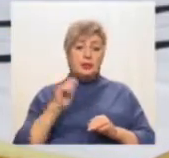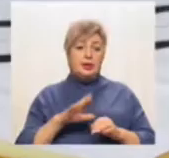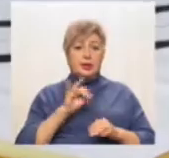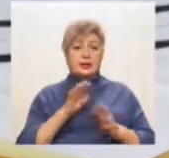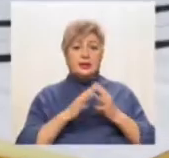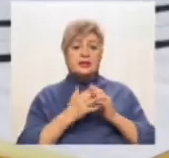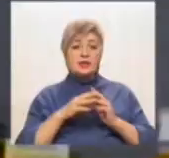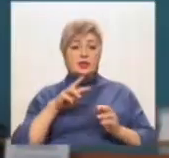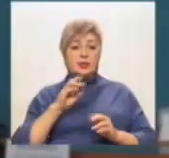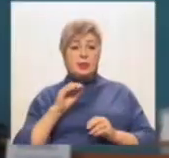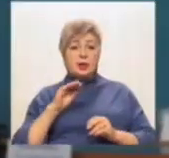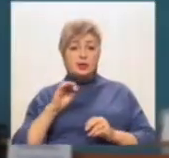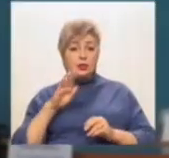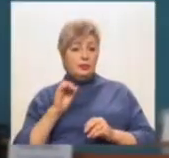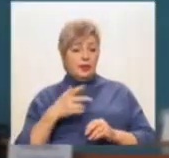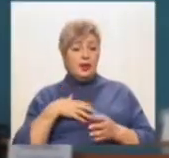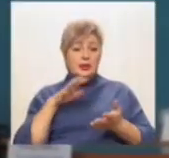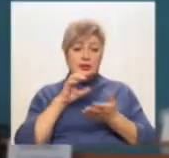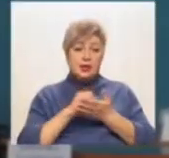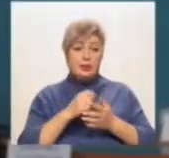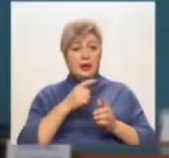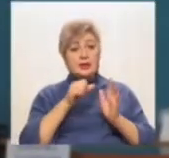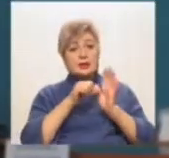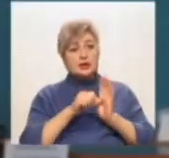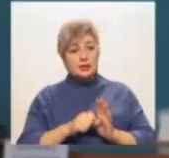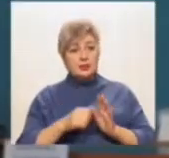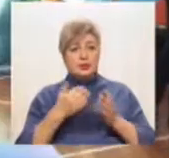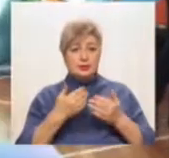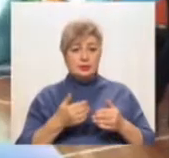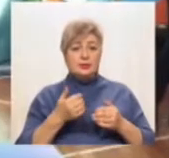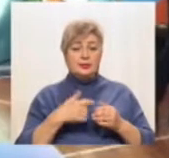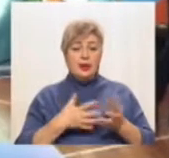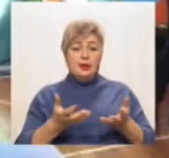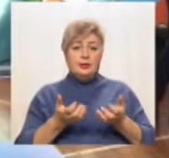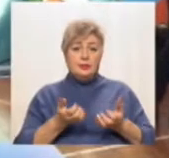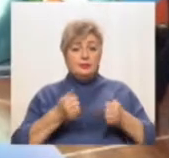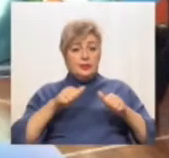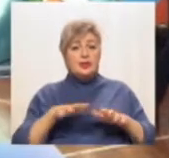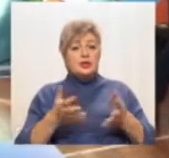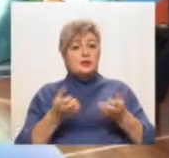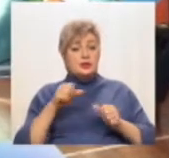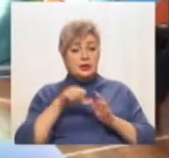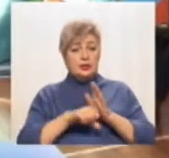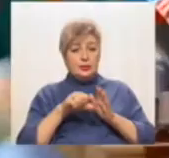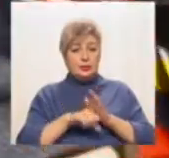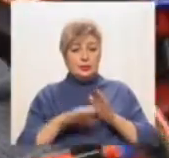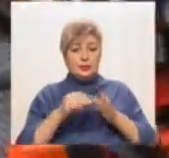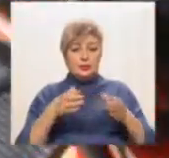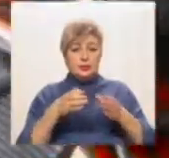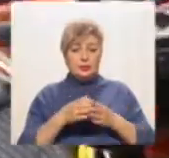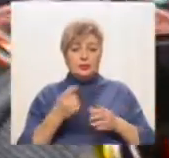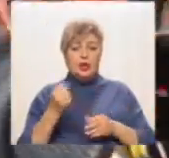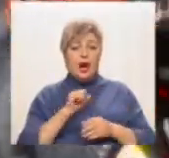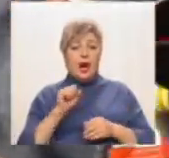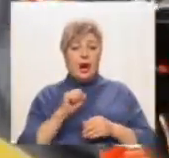Межова. Займається робототехнікою у гуртку півроку. Вирішив взяти участь у змаганнях «Роботрафік-19» у категорії «А» – рух по